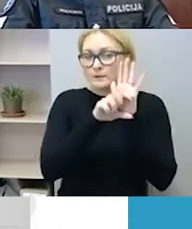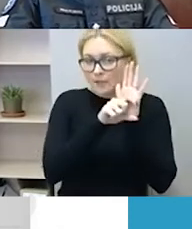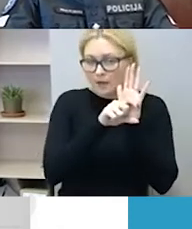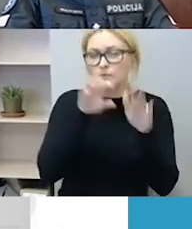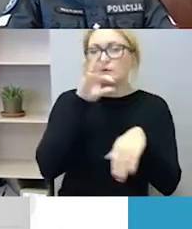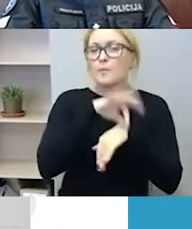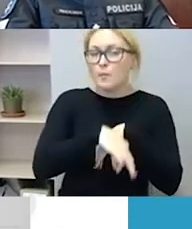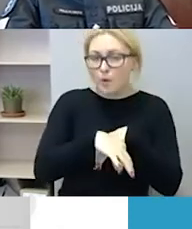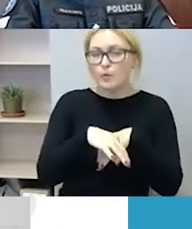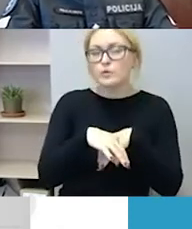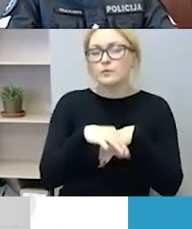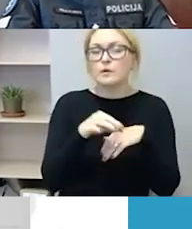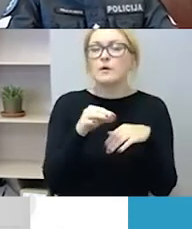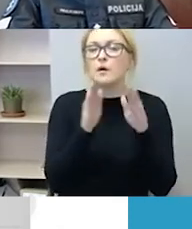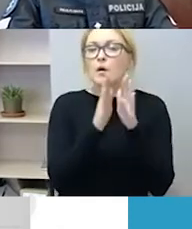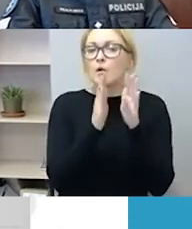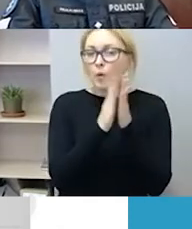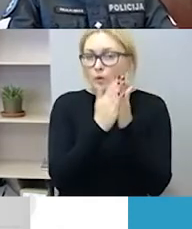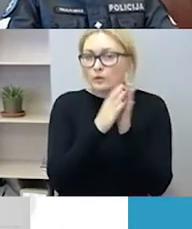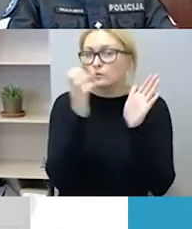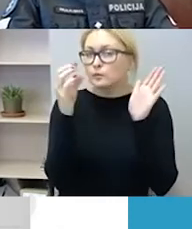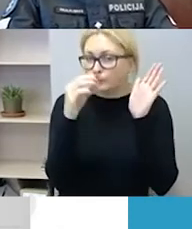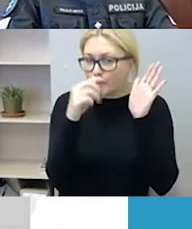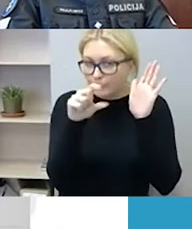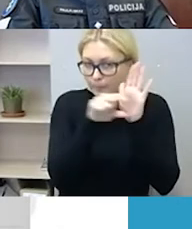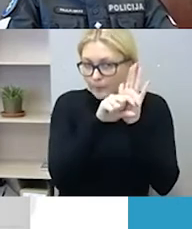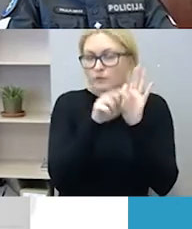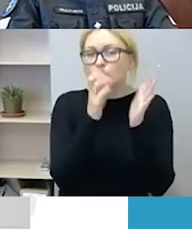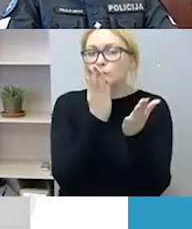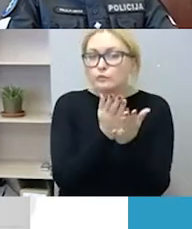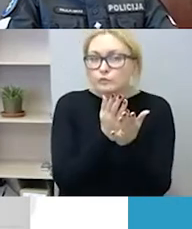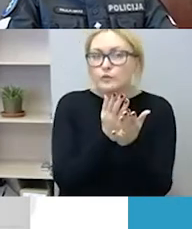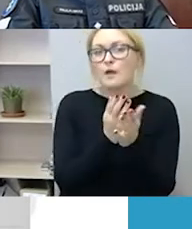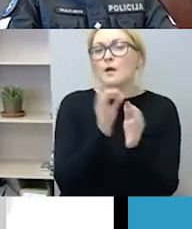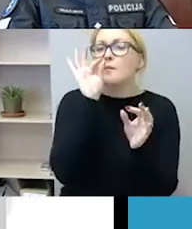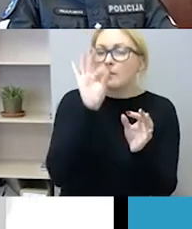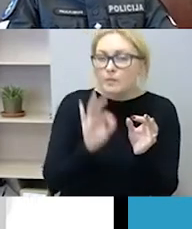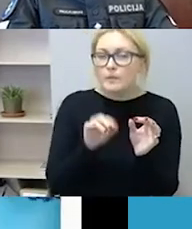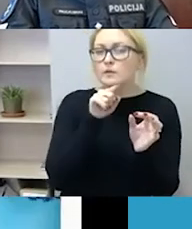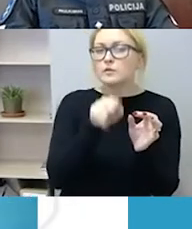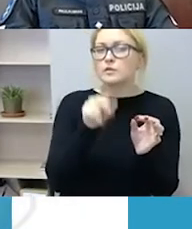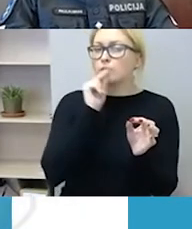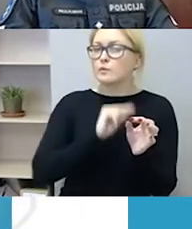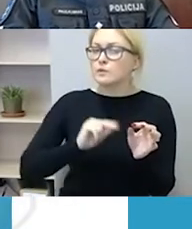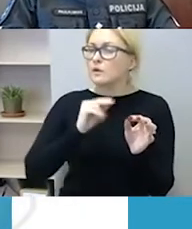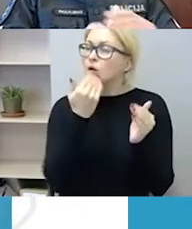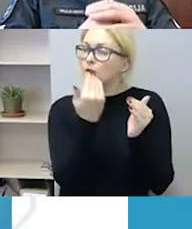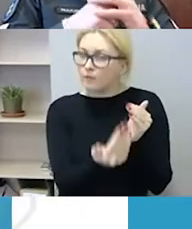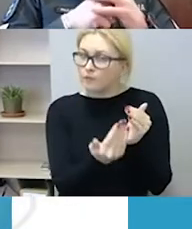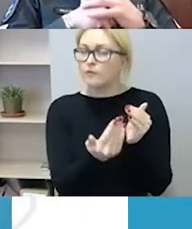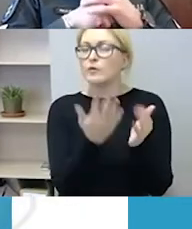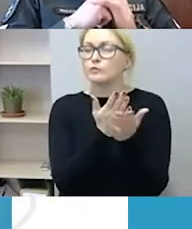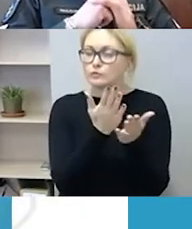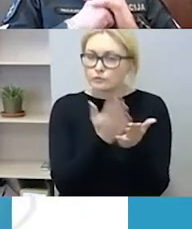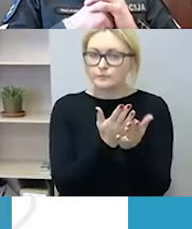naudojama benedažniausiai būtent kvalifikuojant tokio pobūdžio nusikaltimus. Tai, iš